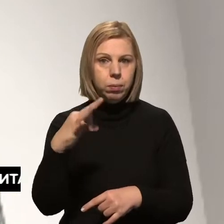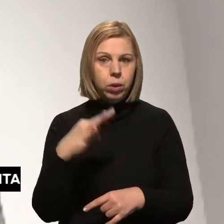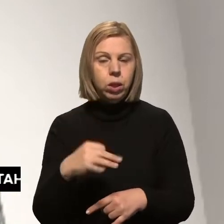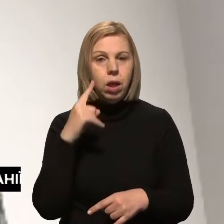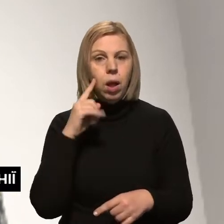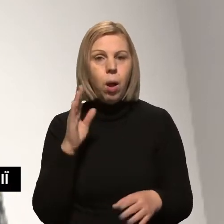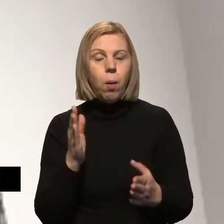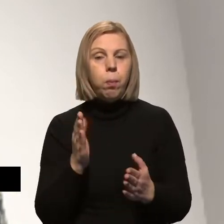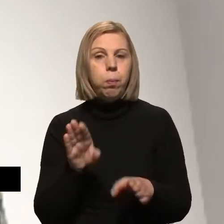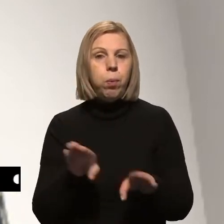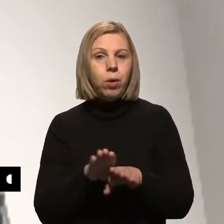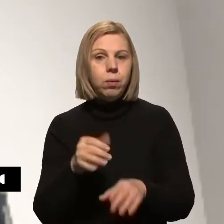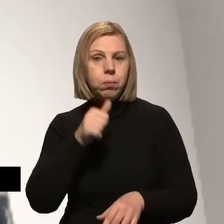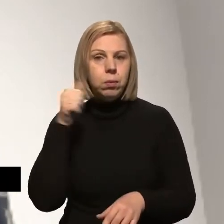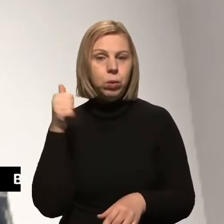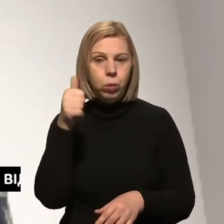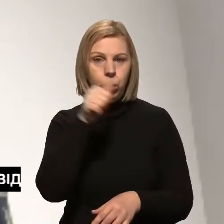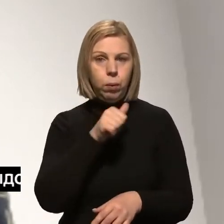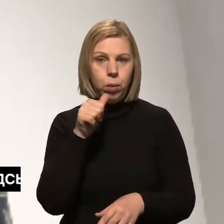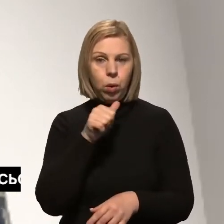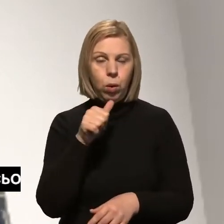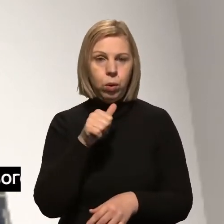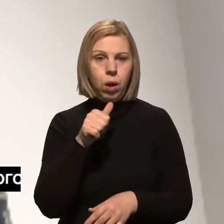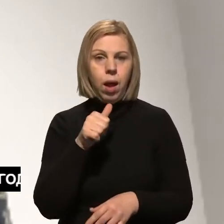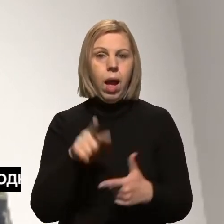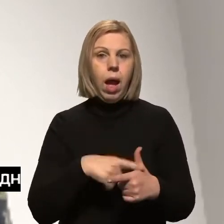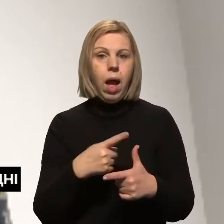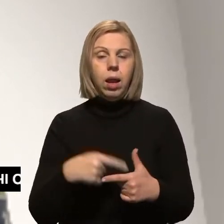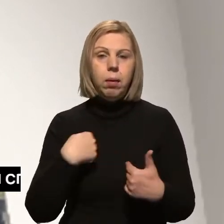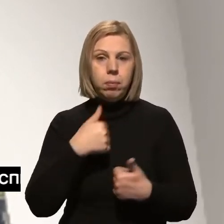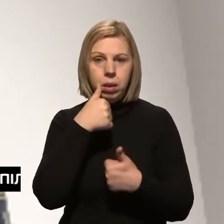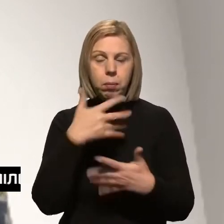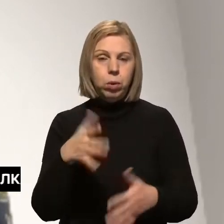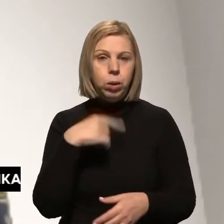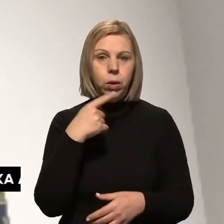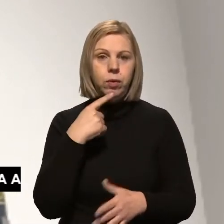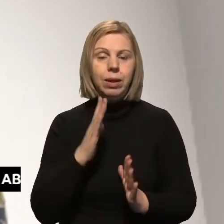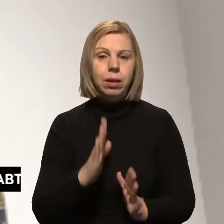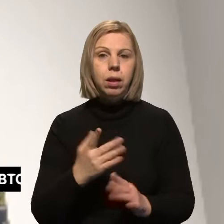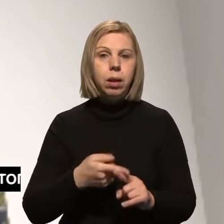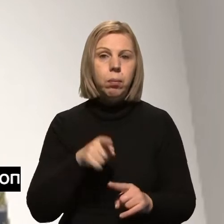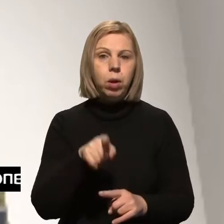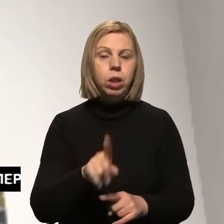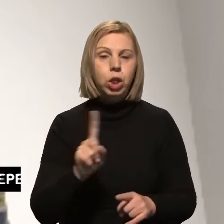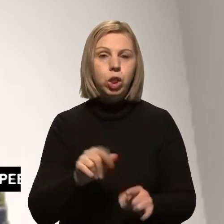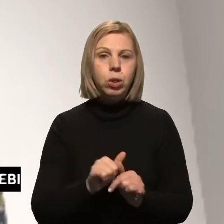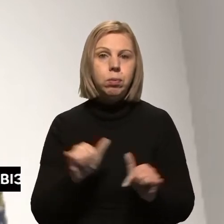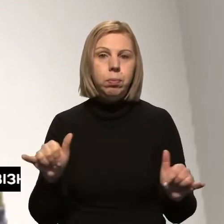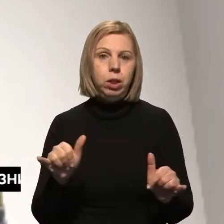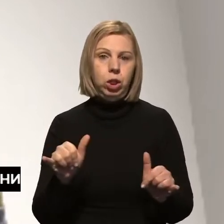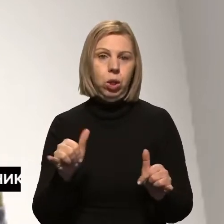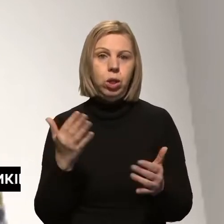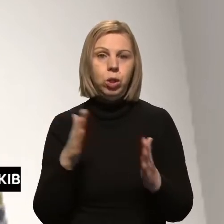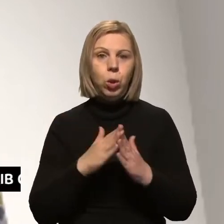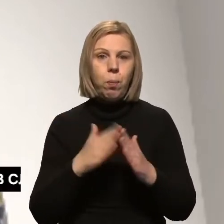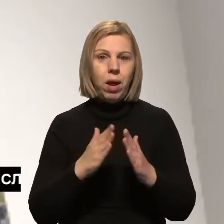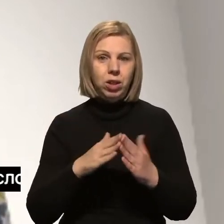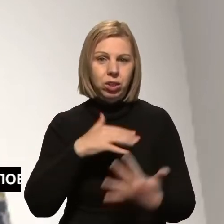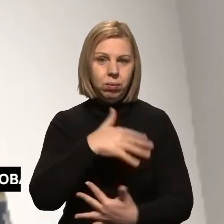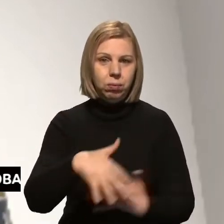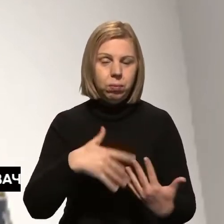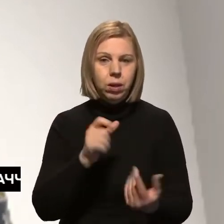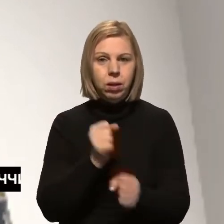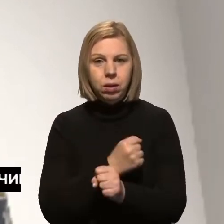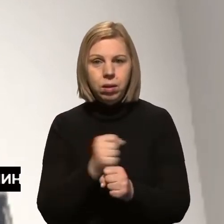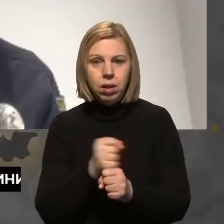порівнювати її з минулим роком. Але ми не можемо говорити тільки про те, що збільшилося домашніх насильників,